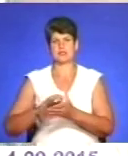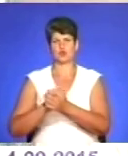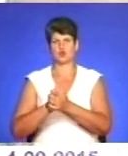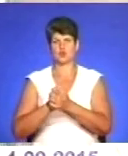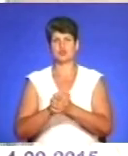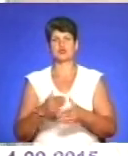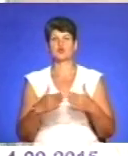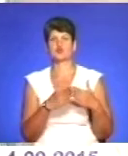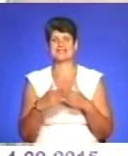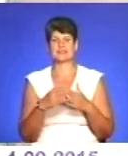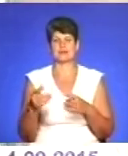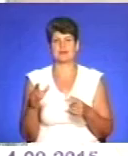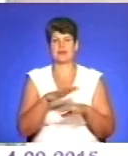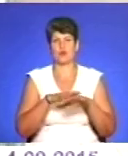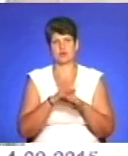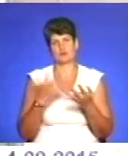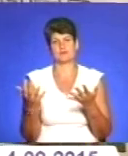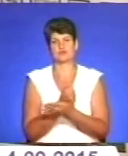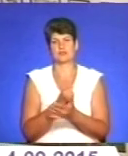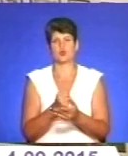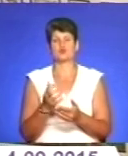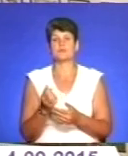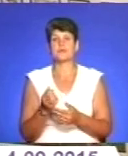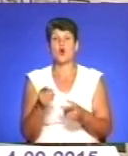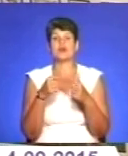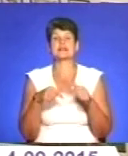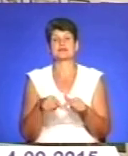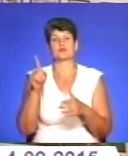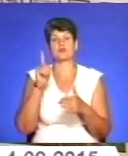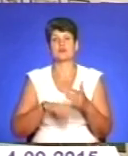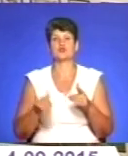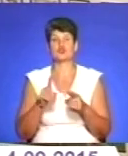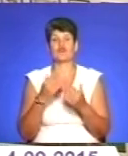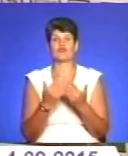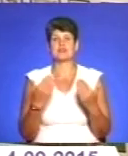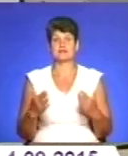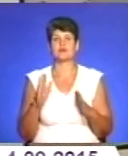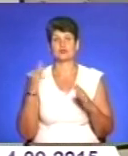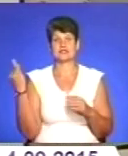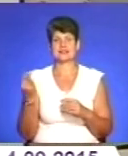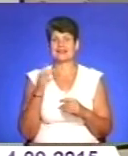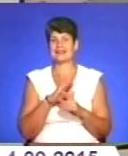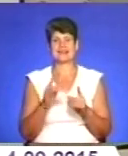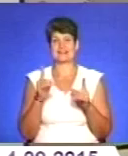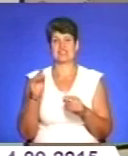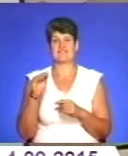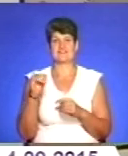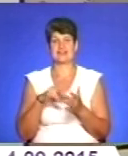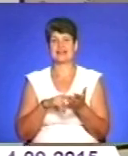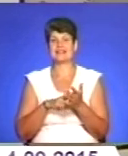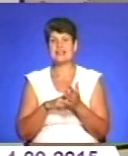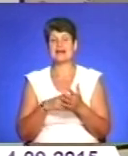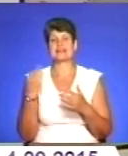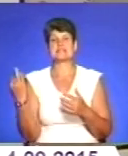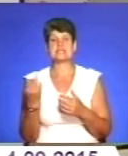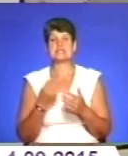сусідні народи, і тільки в єдності можна досягти успіху. Організатори сподіваються, що виставка зацікавить не лише філателістів, а й